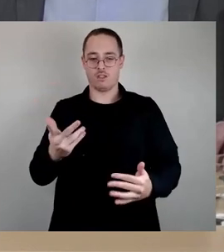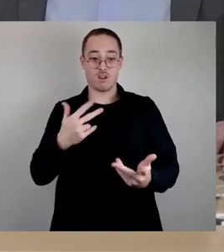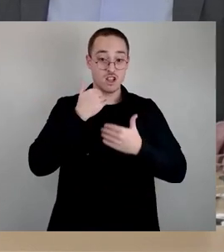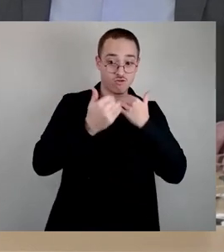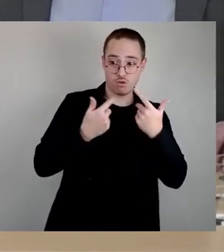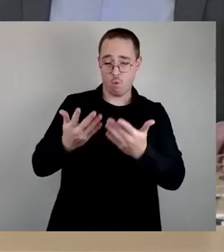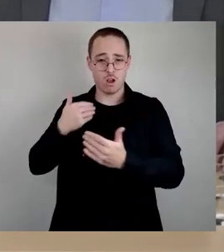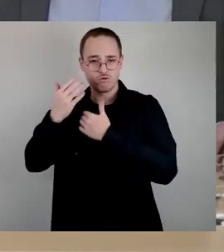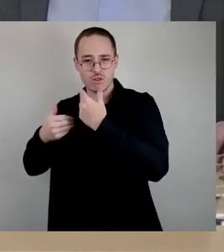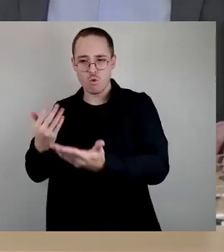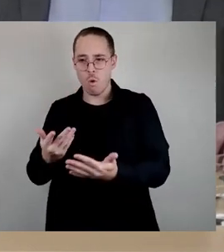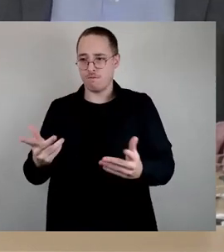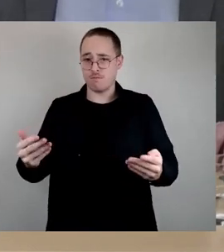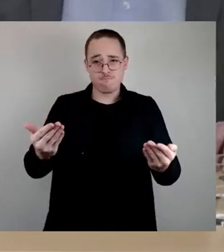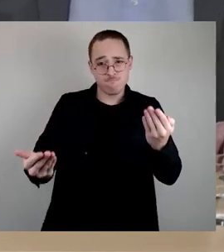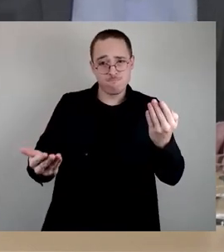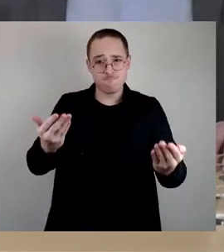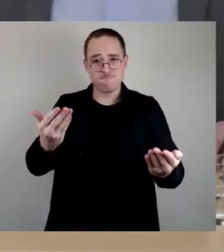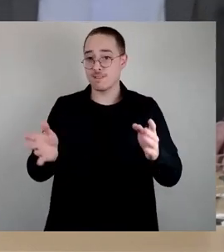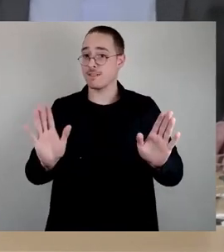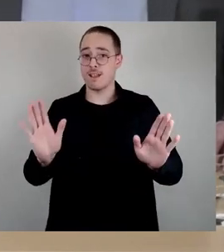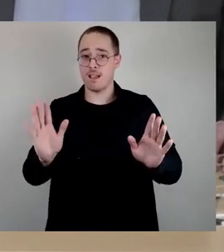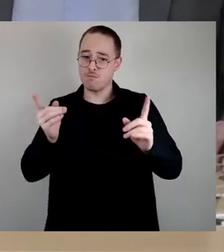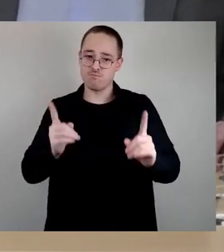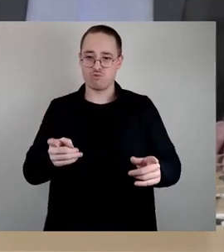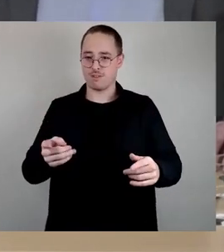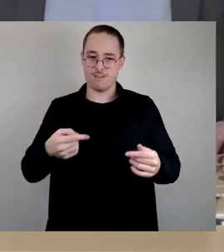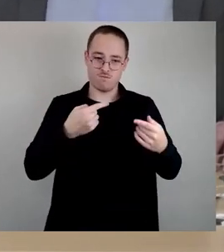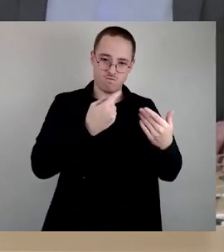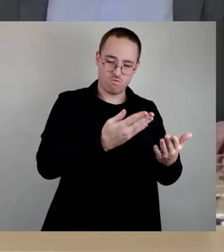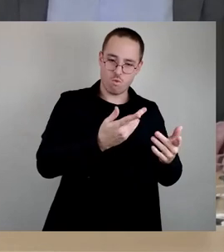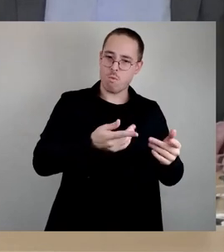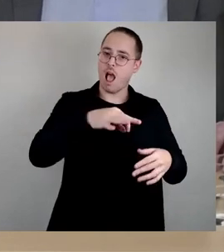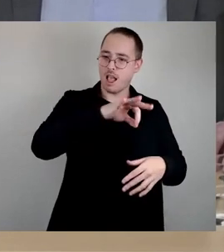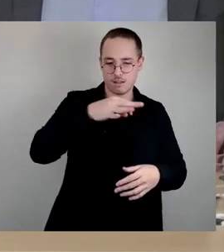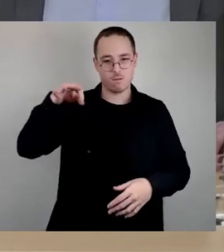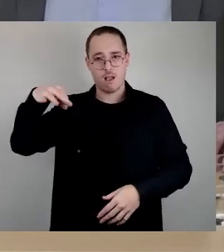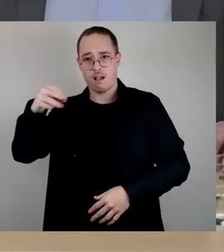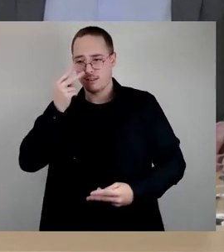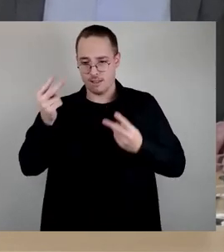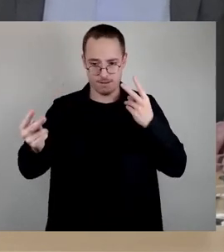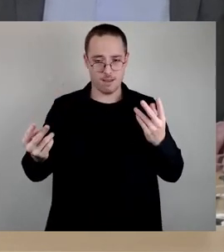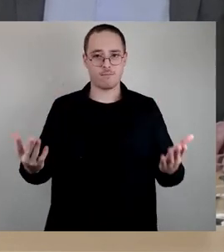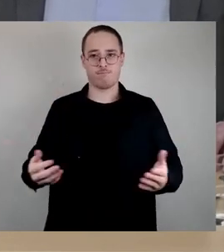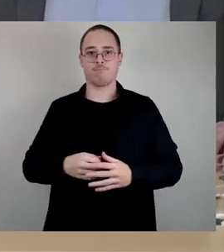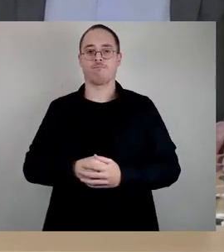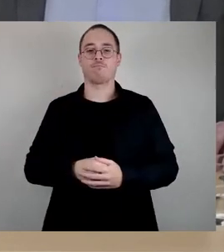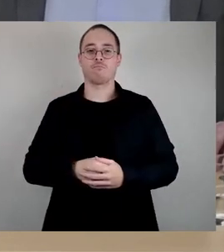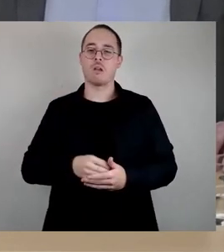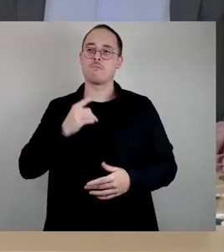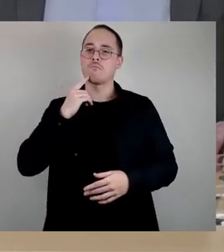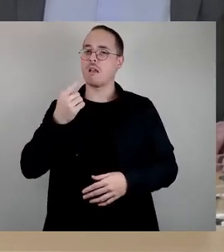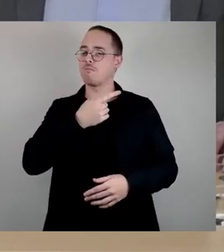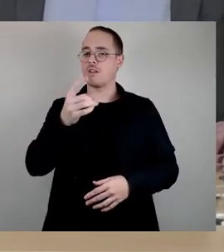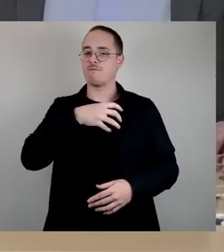ich mir sicher, dass nicht nur zur Menschenkette zahlreiche Dresdner zusammenkommen werden. Ich